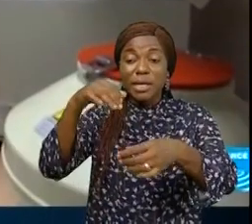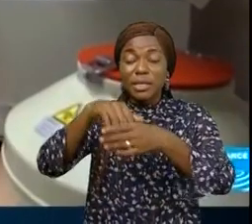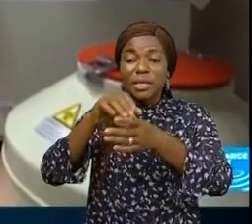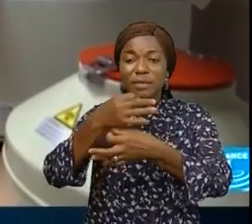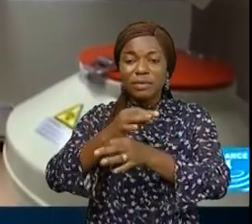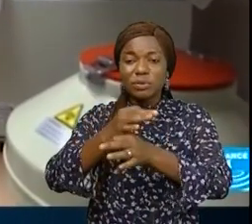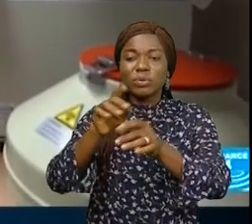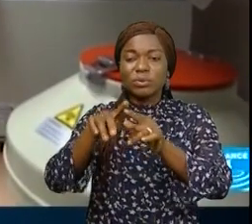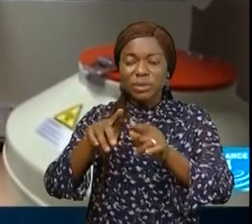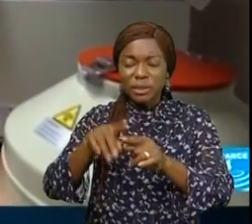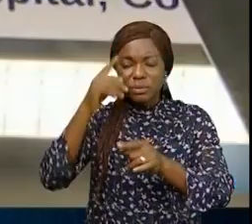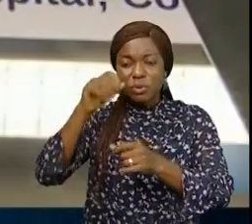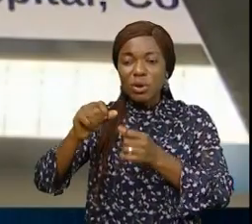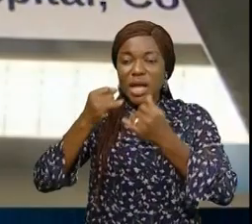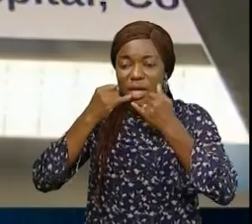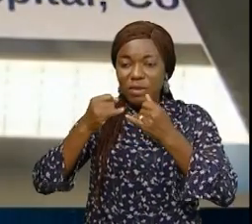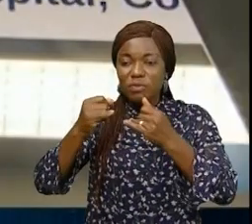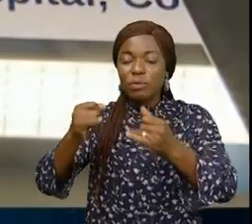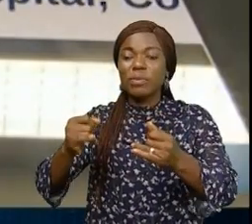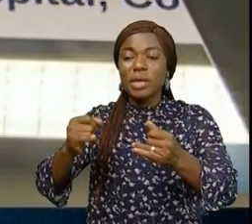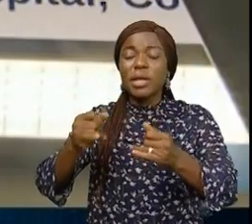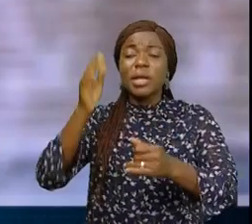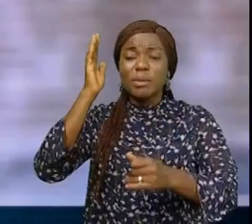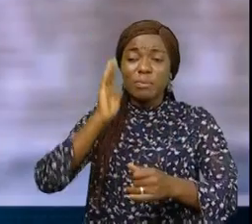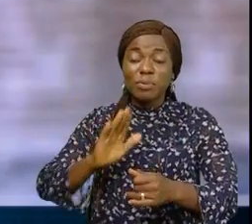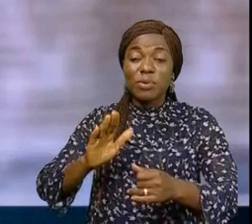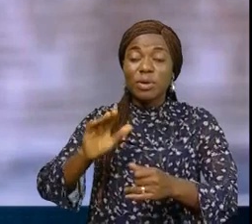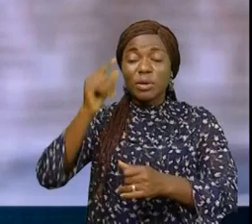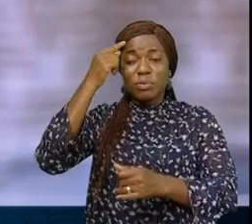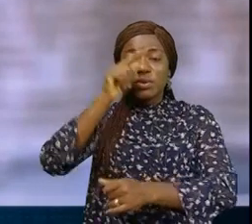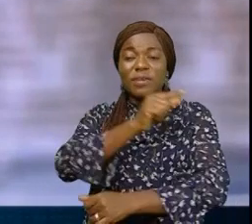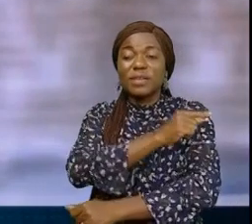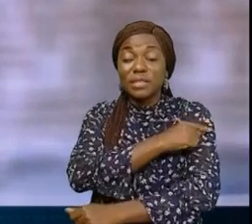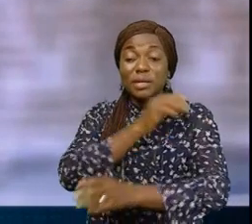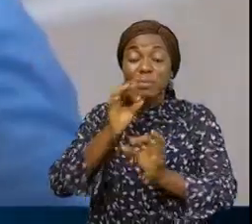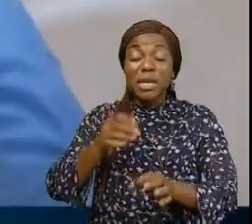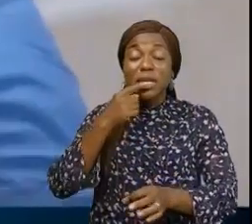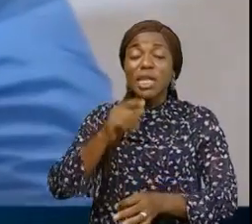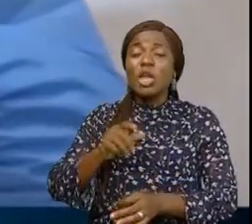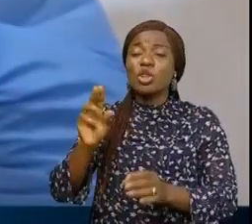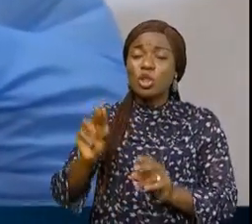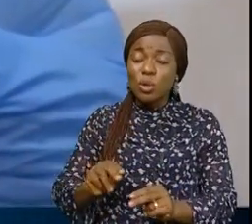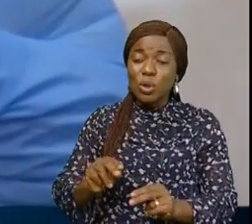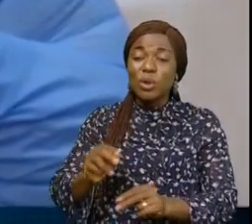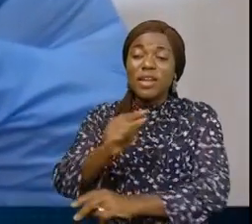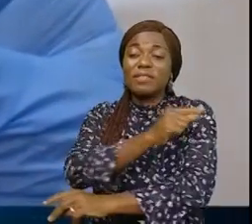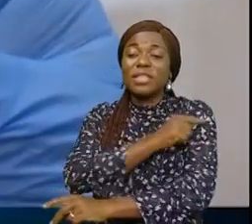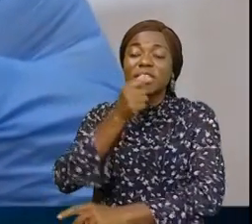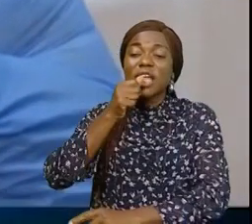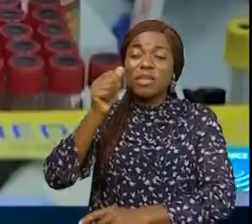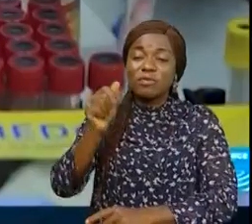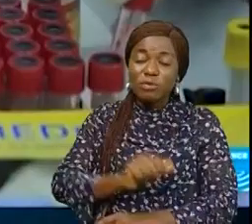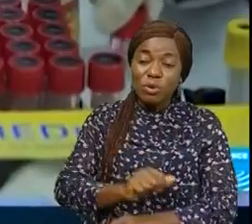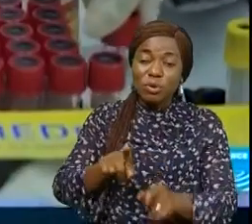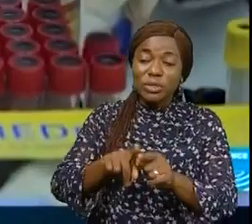devaient être les supports d'information des bienfaits du vaccin jouent plutôt le rôle du canal des désinformations de la population et de la